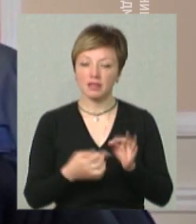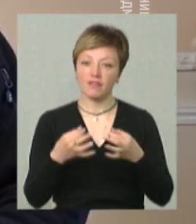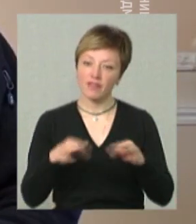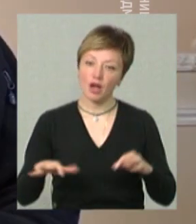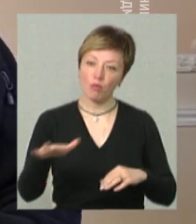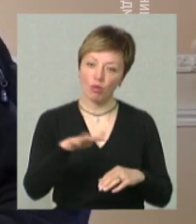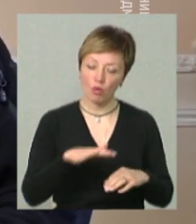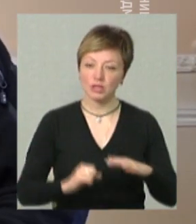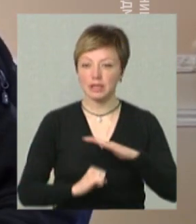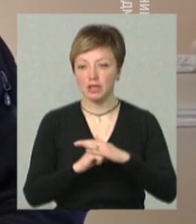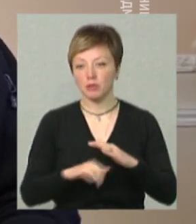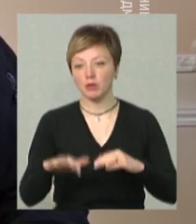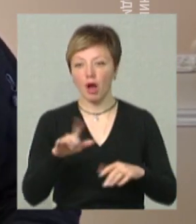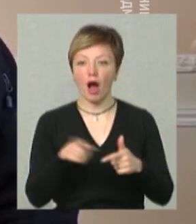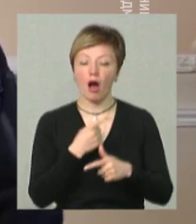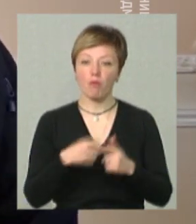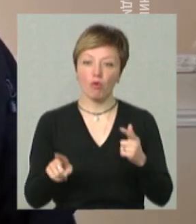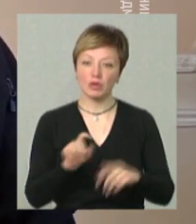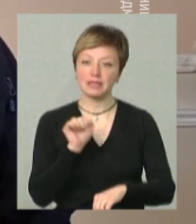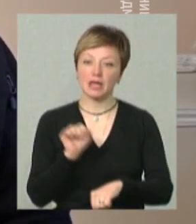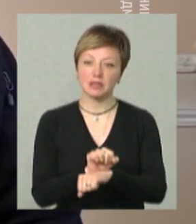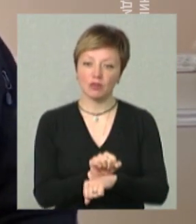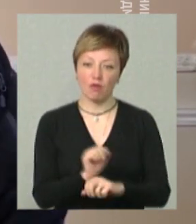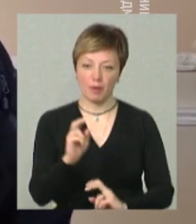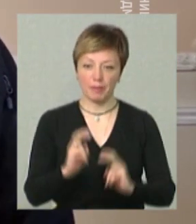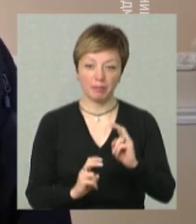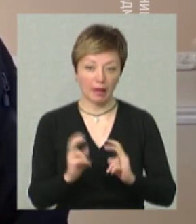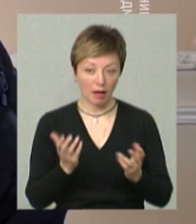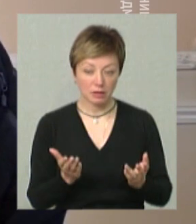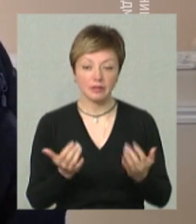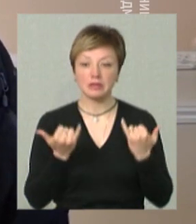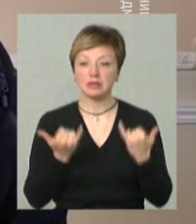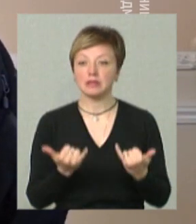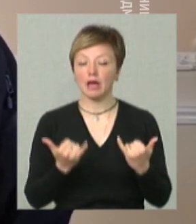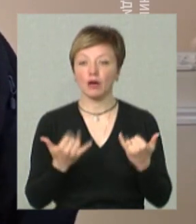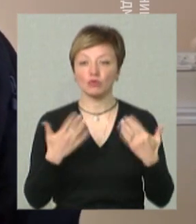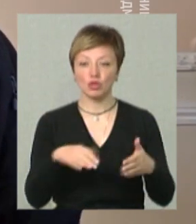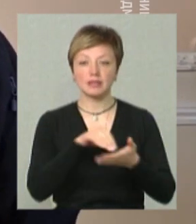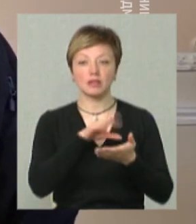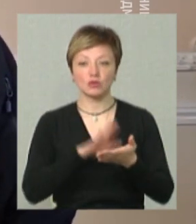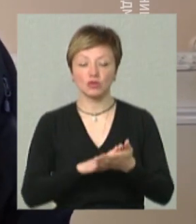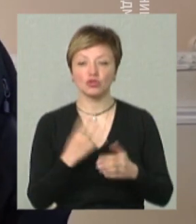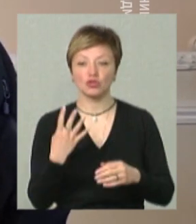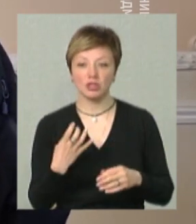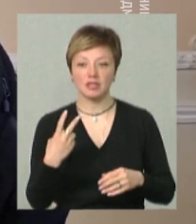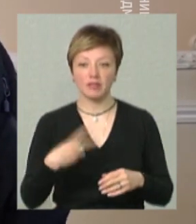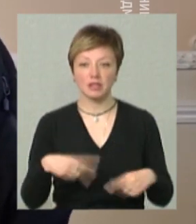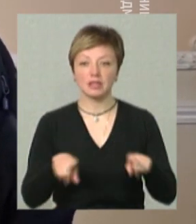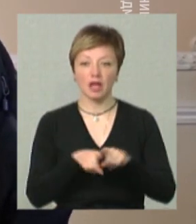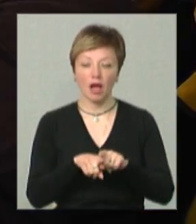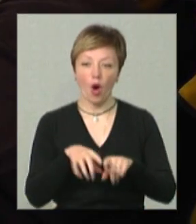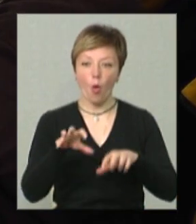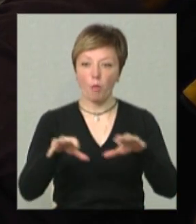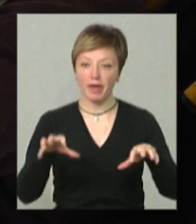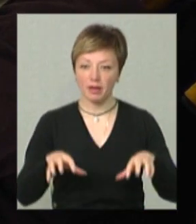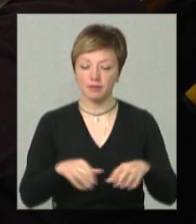площі, склади, приміщення або законсервовані підприємства. Зараз вже зарегістровано 420 таких об